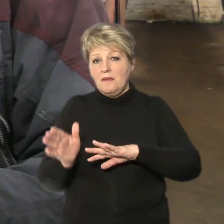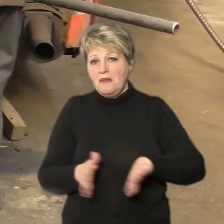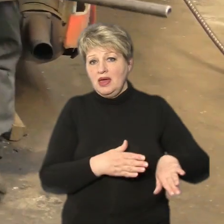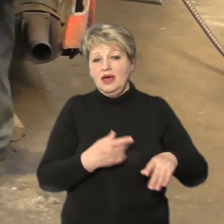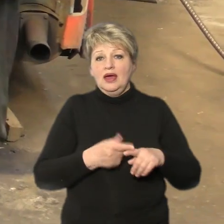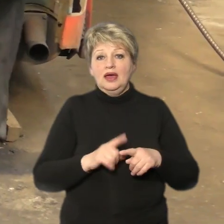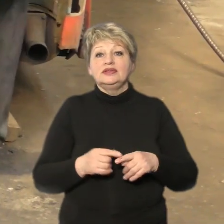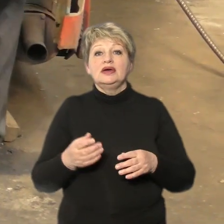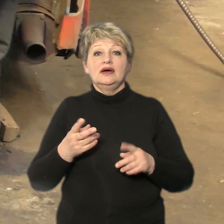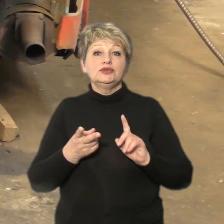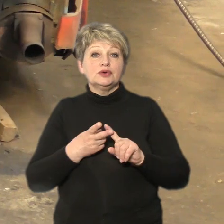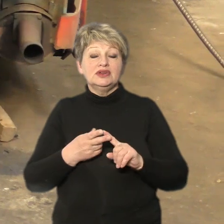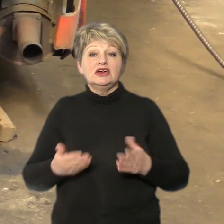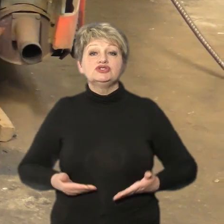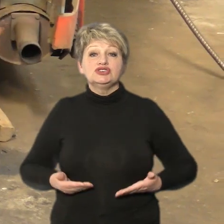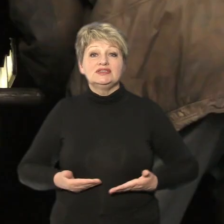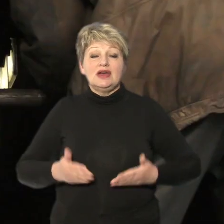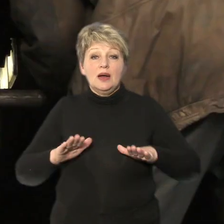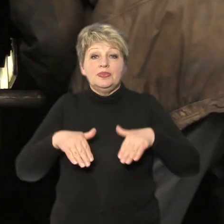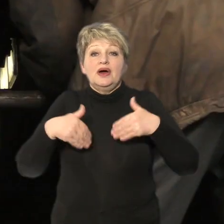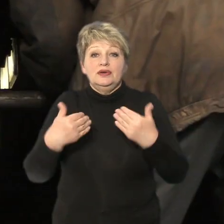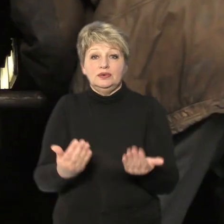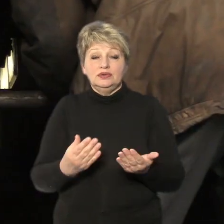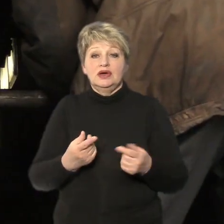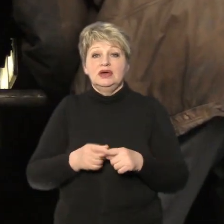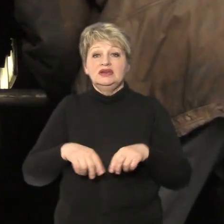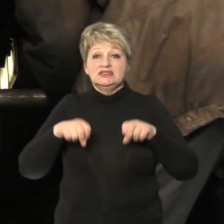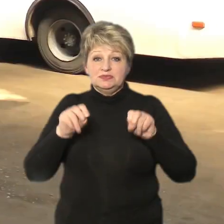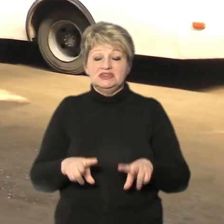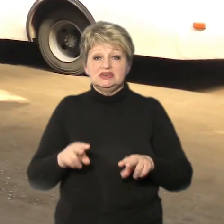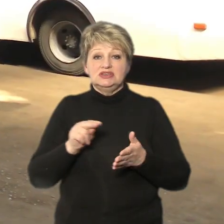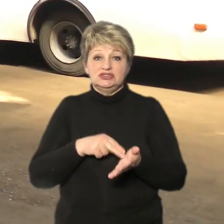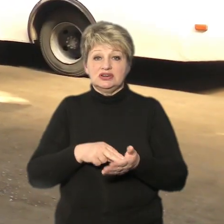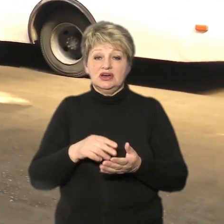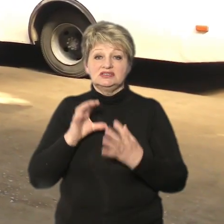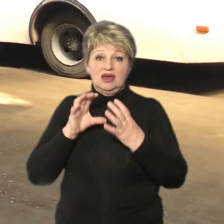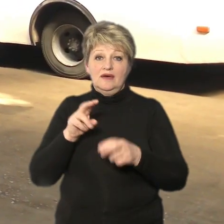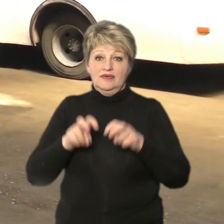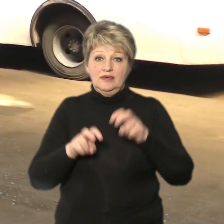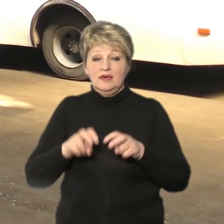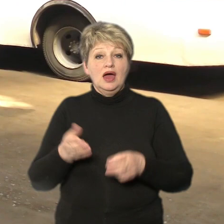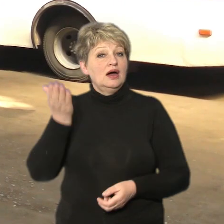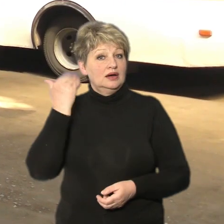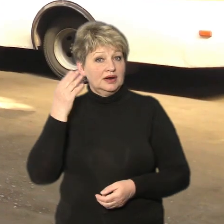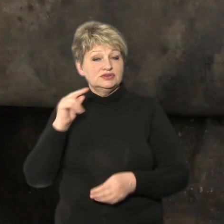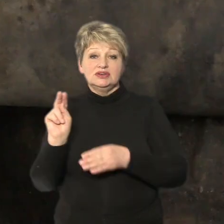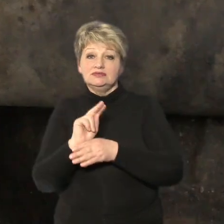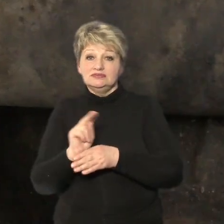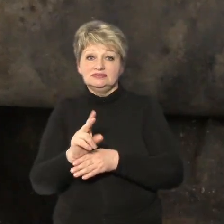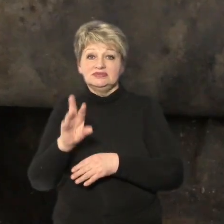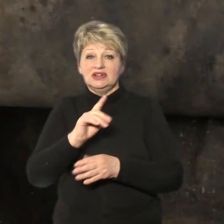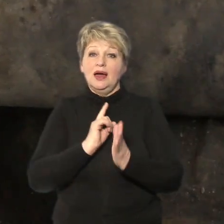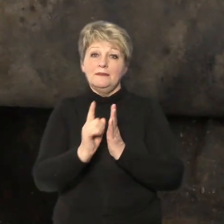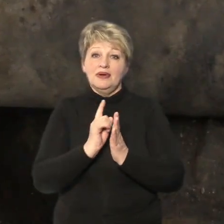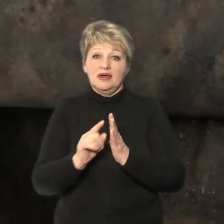достають. Друге життя таким реліквіям дають фахівці черкаського автопідприємства. Раніше ремонтували транспорт для перевезення містян, а